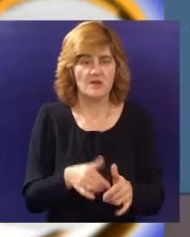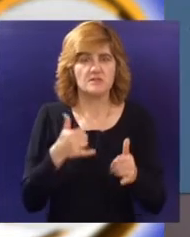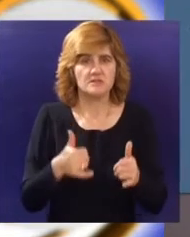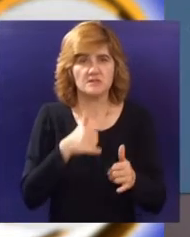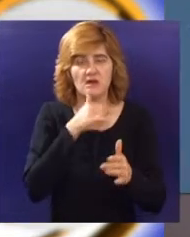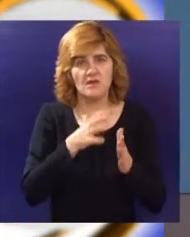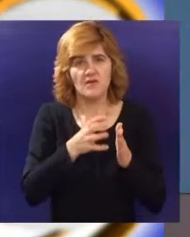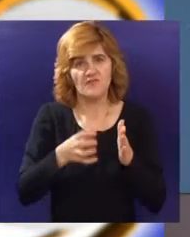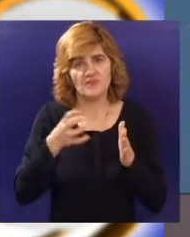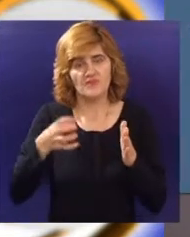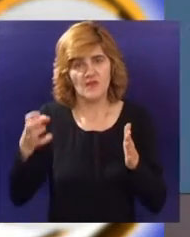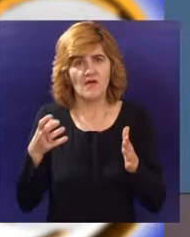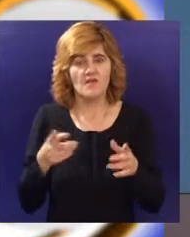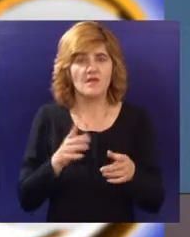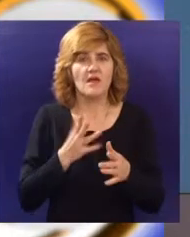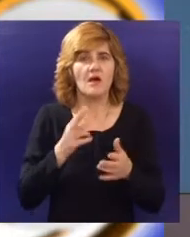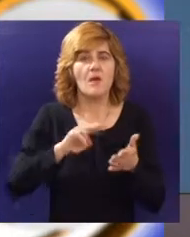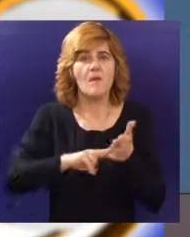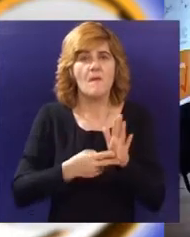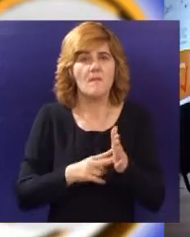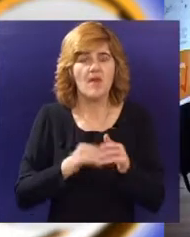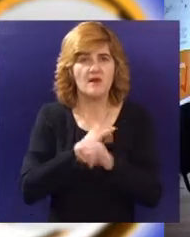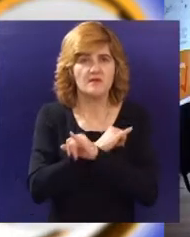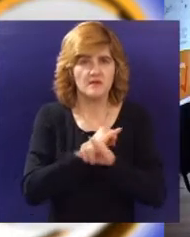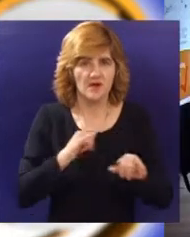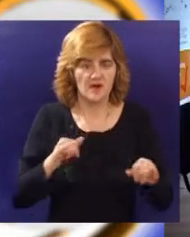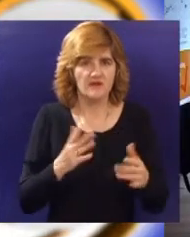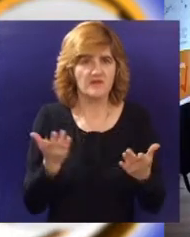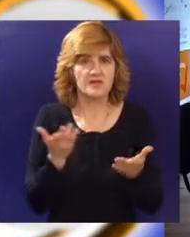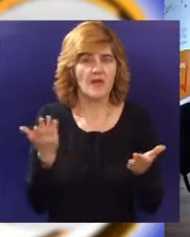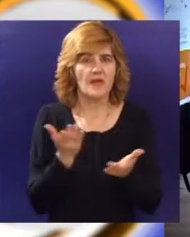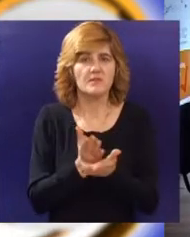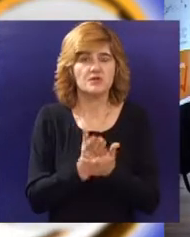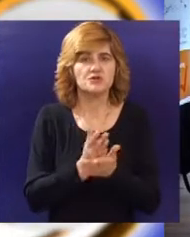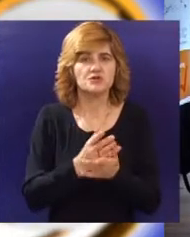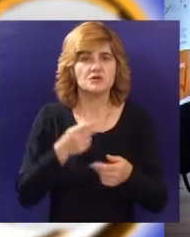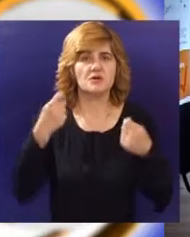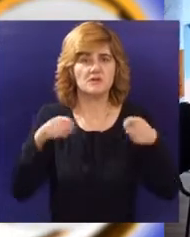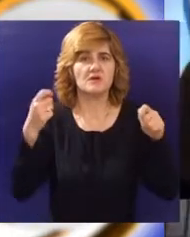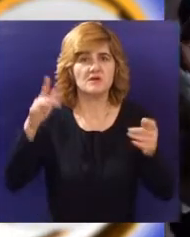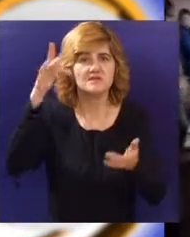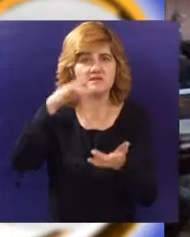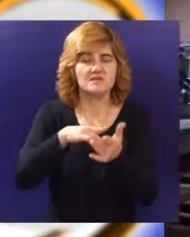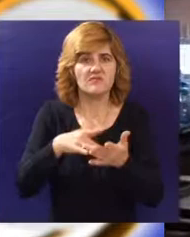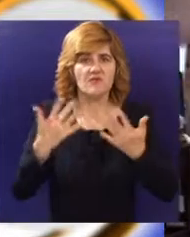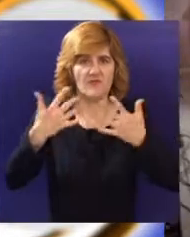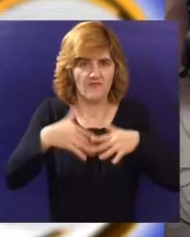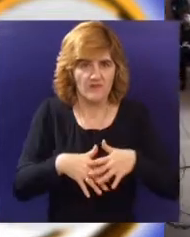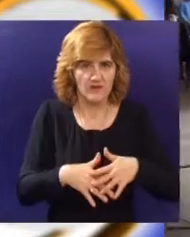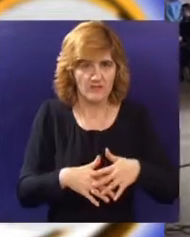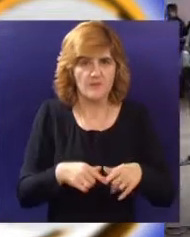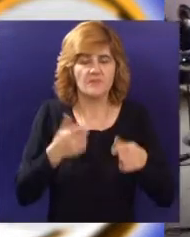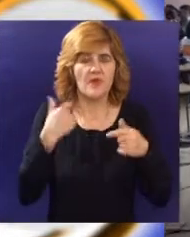teče uporedu sa donošenjem prostorna plana Srbije koji treba da definiše gde će se graditi logistički centri, a Reload i Logic